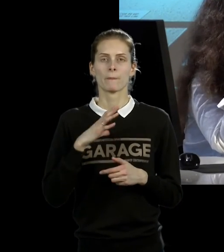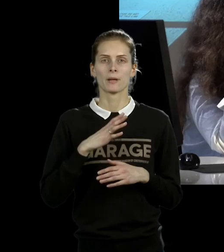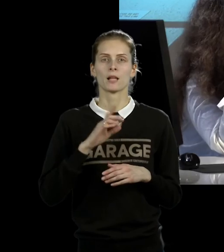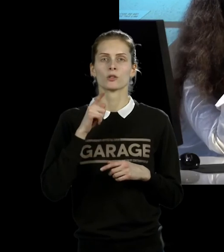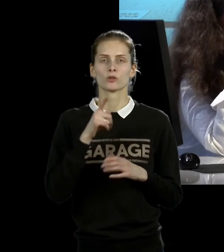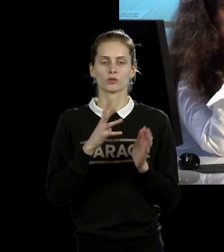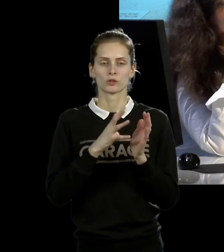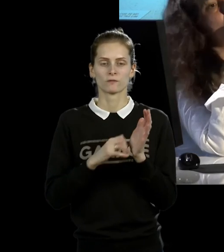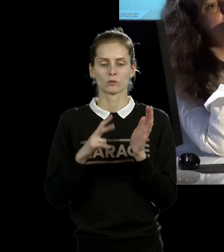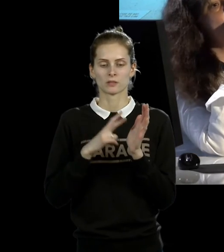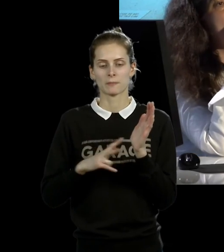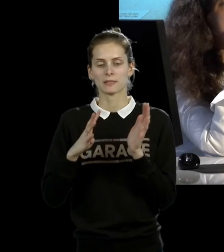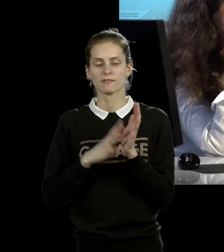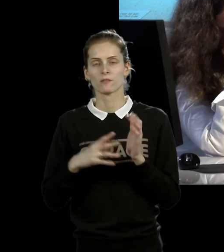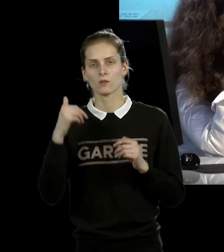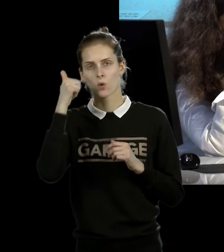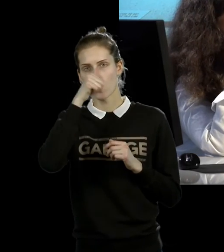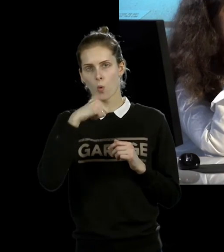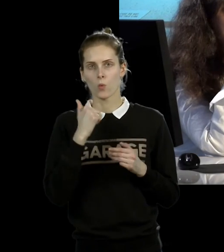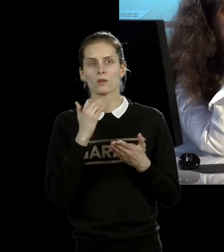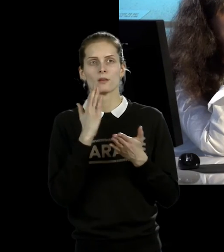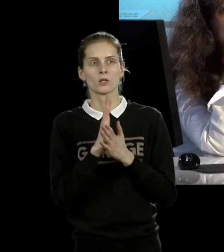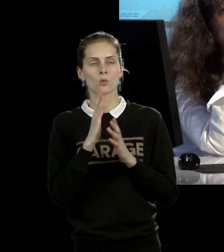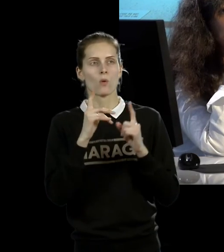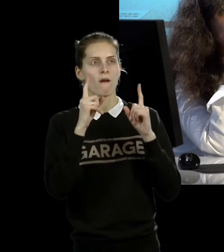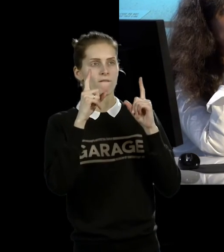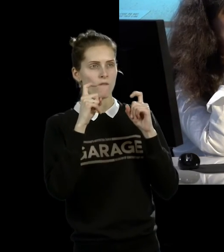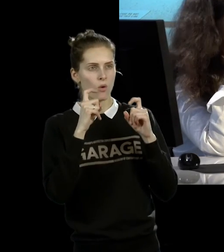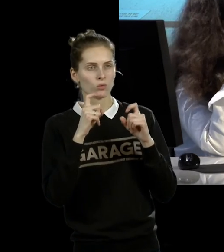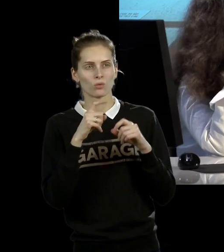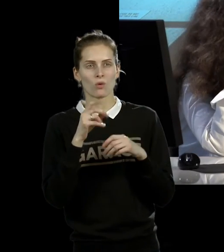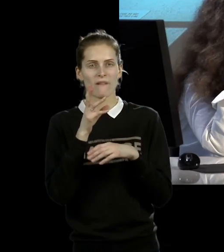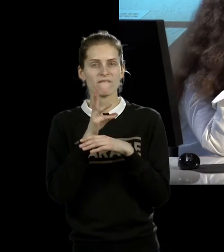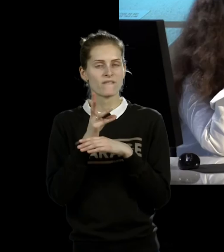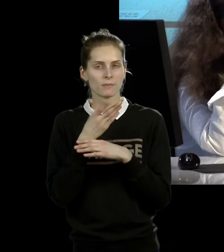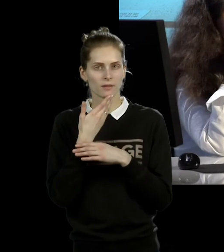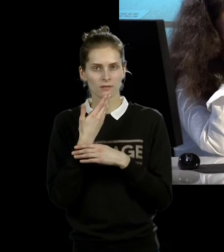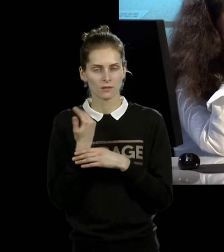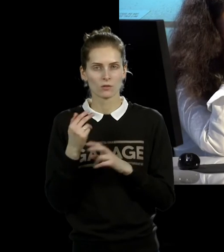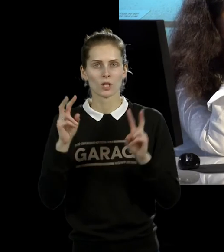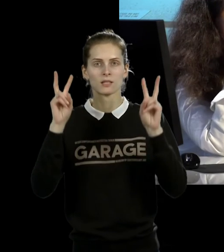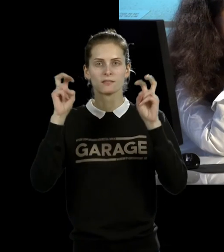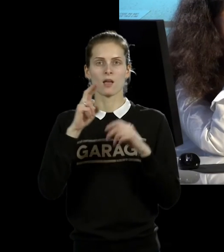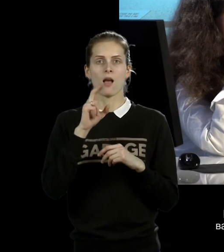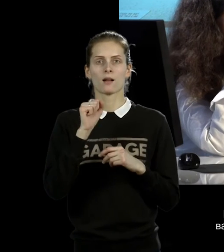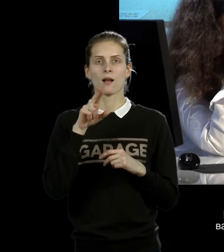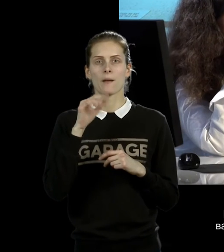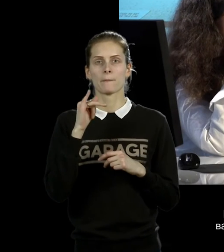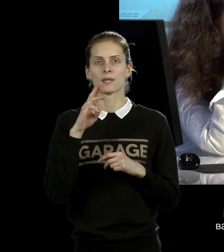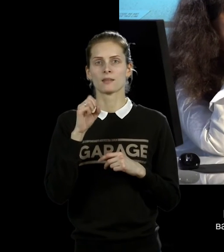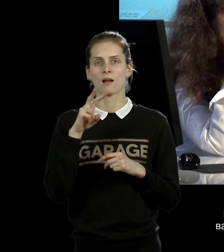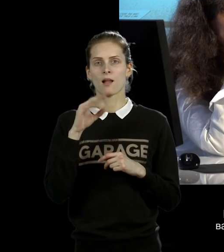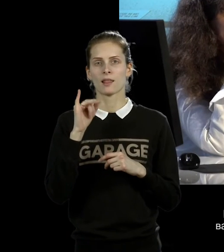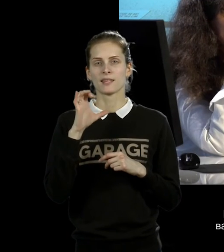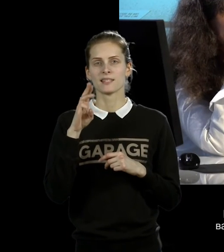нету фотографий самого перформанса. Называлось она «Коммунистическое тело, капиталистическое тело». И